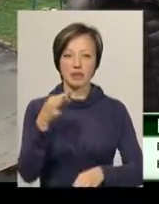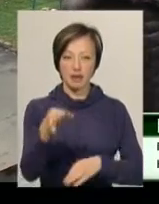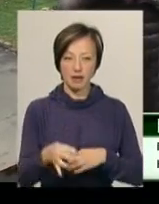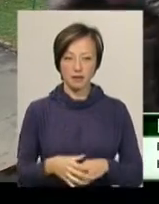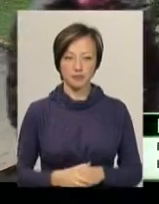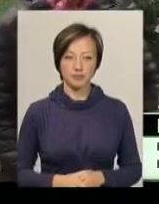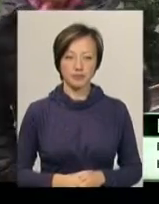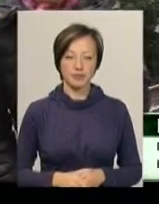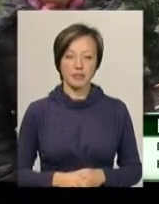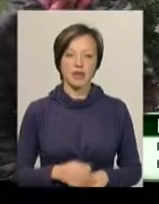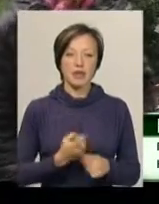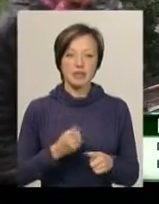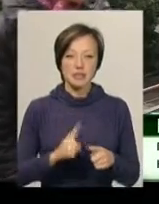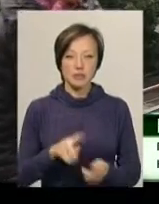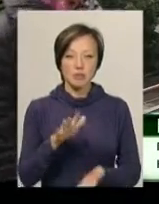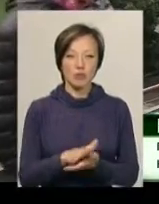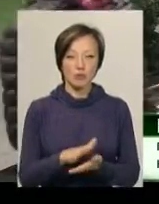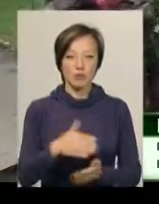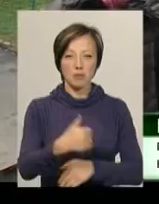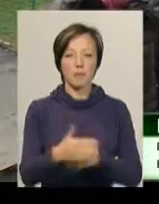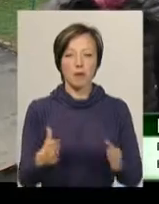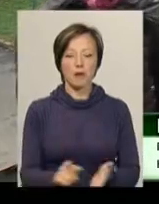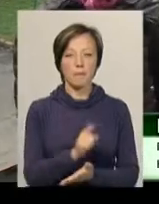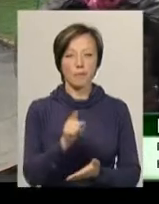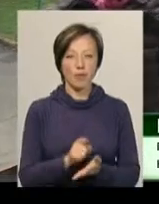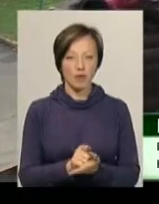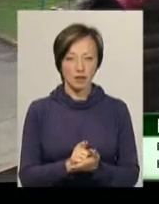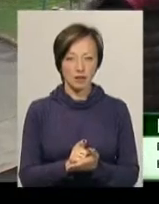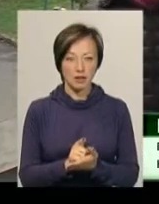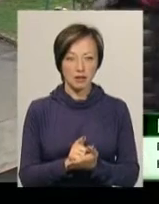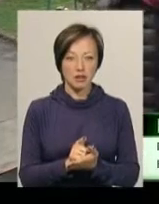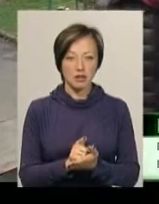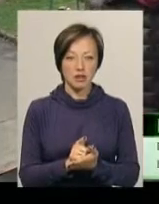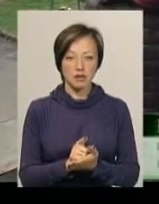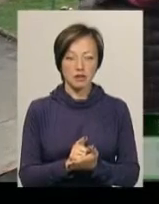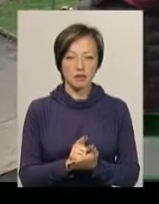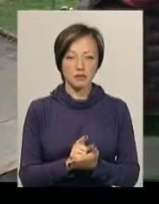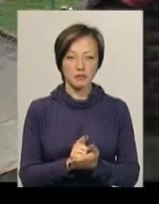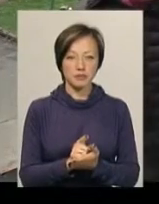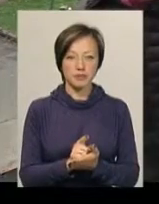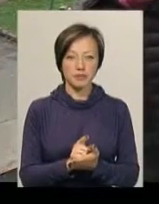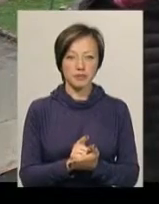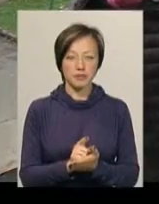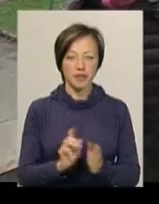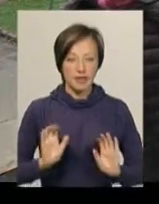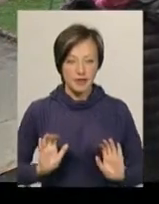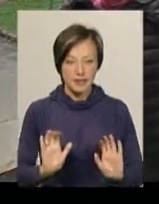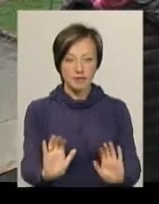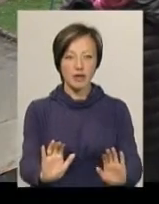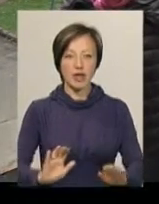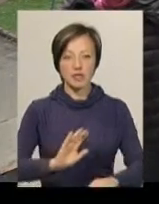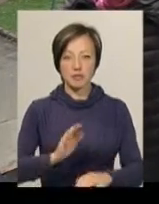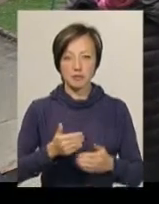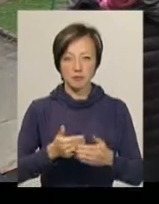І ці мусорні баки повинні виставляти з-під